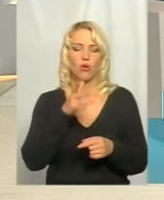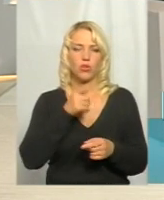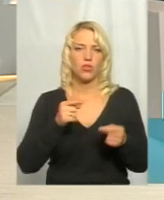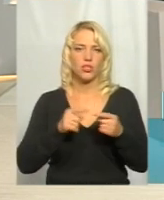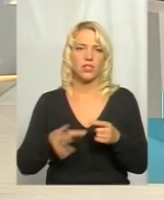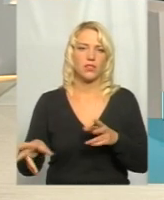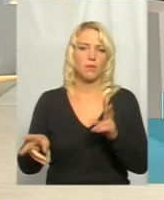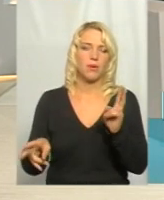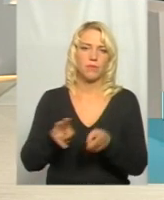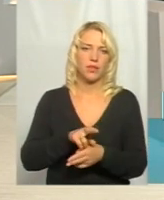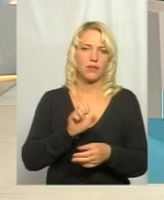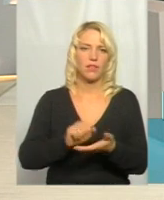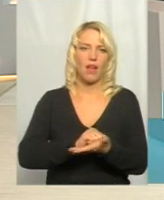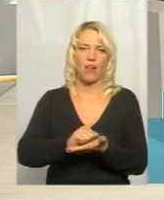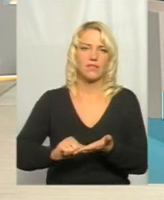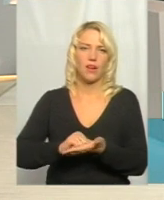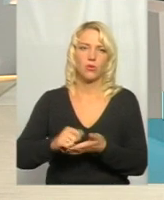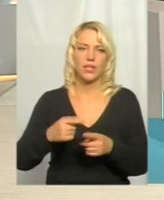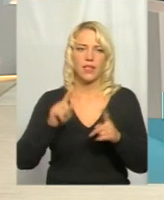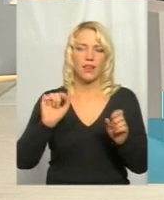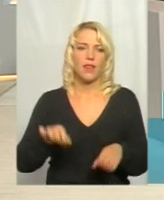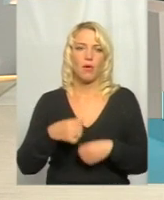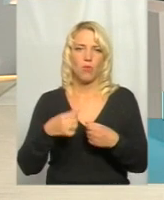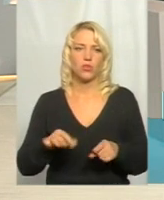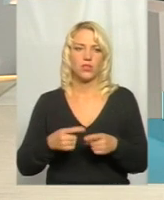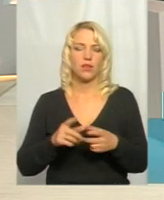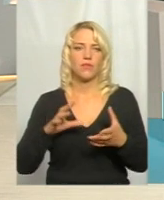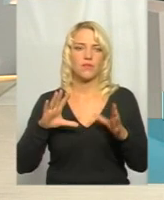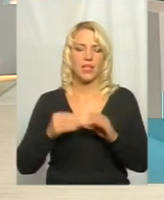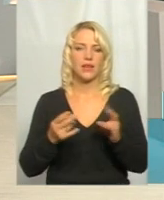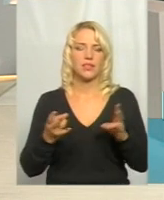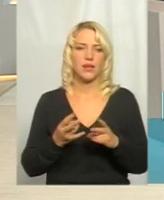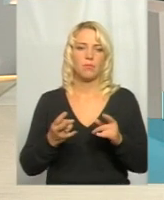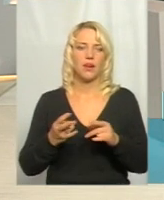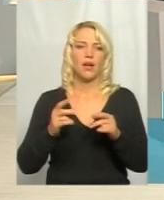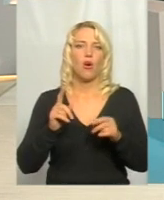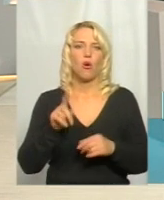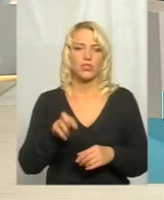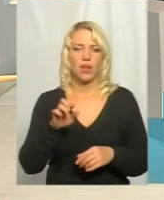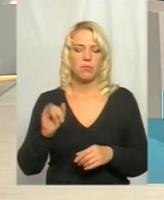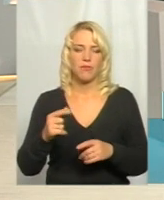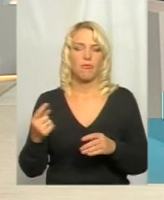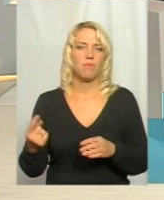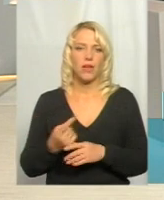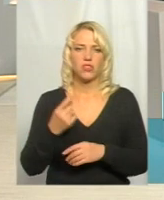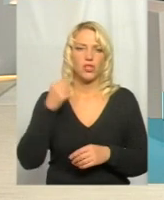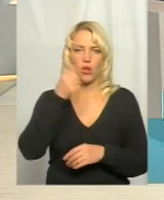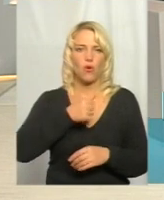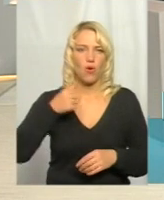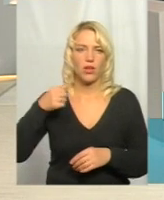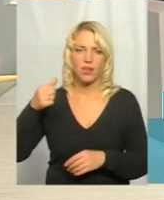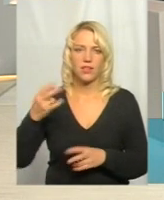всі в асфальтобетон, це не є можливо. Взагалі, потрібно хоча б в цьому перші роки втримати і